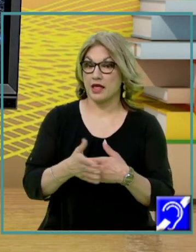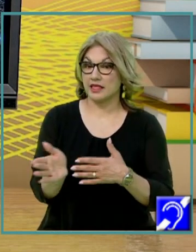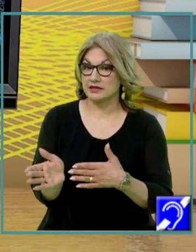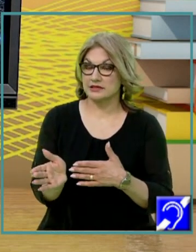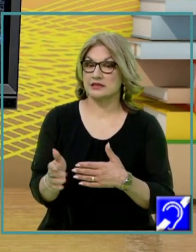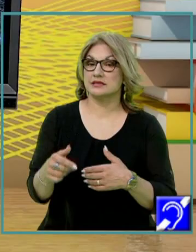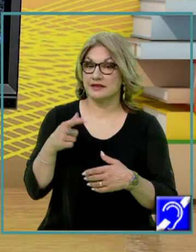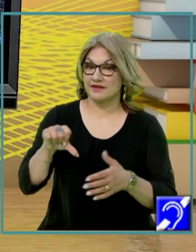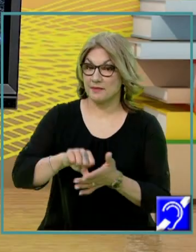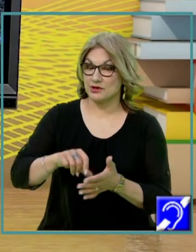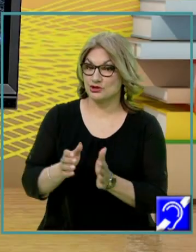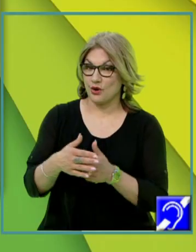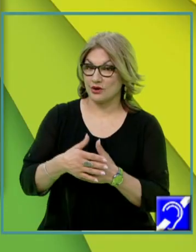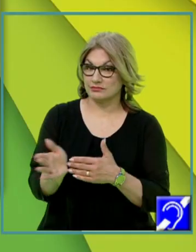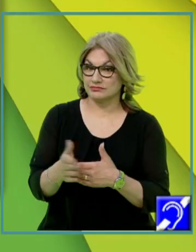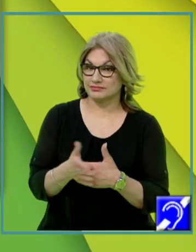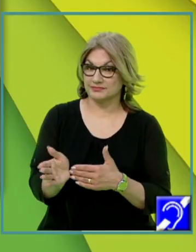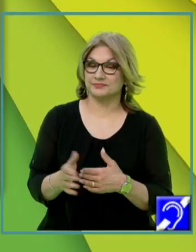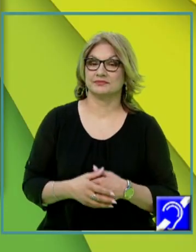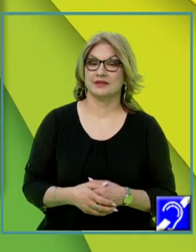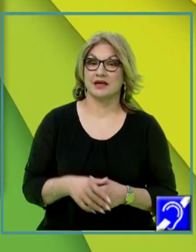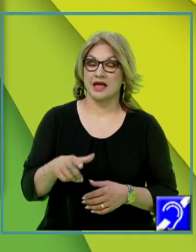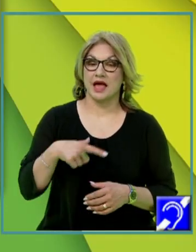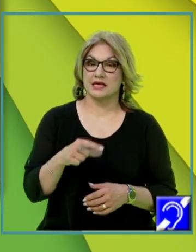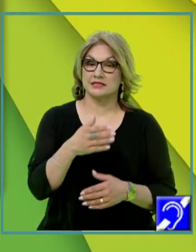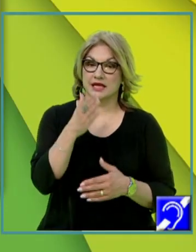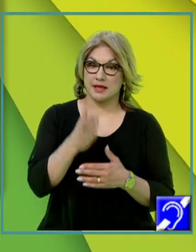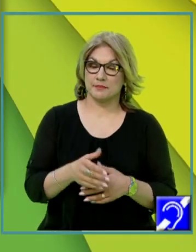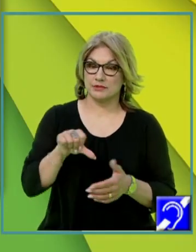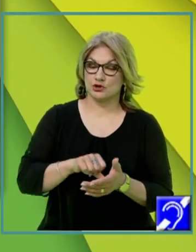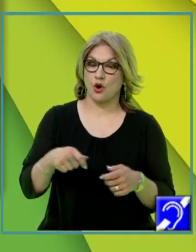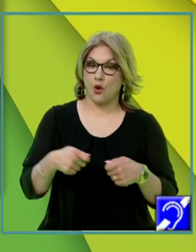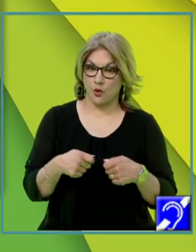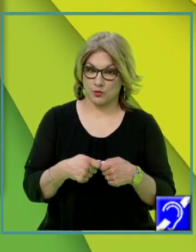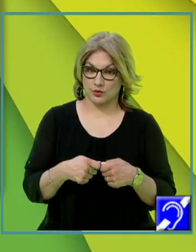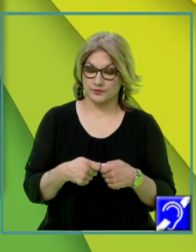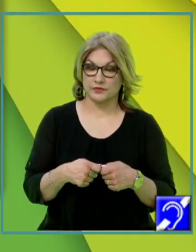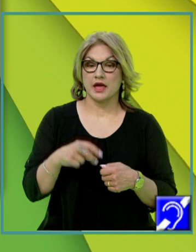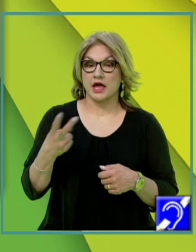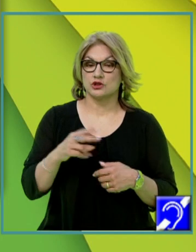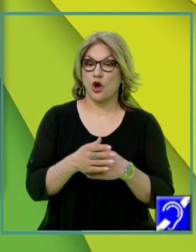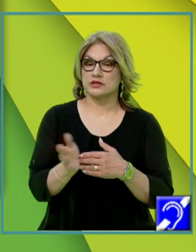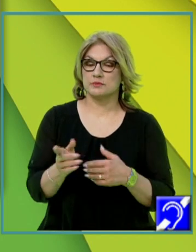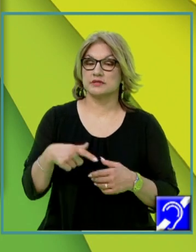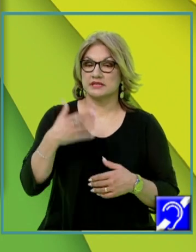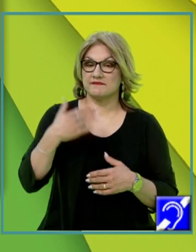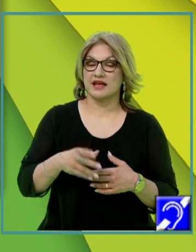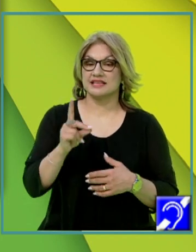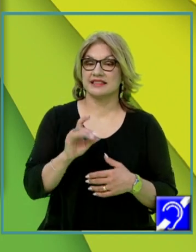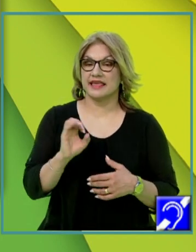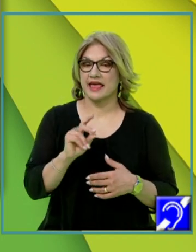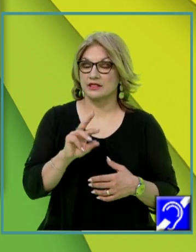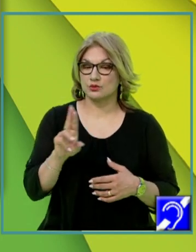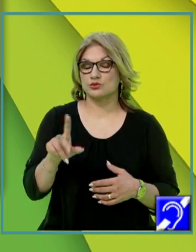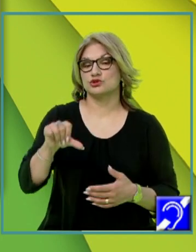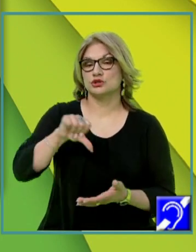de fapt două semiplane și aceasta este dreapta comună. Cele două semiplane se numesc fețele diedrului, iar